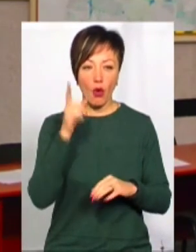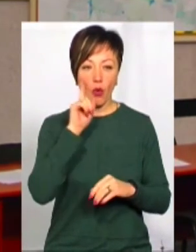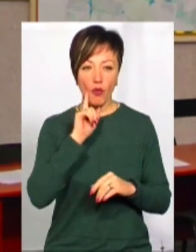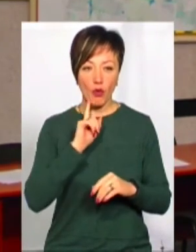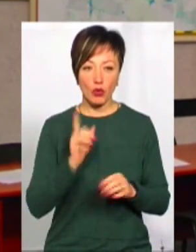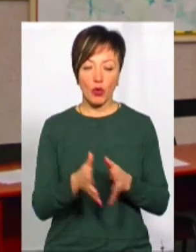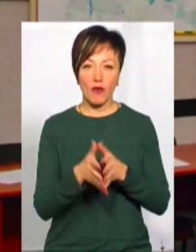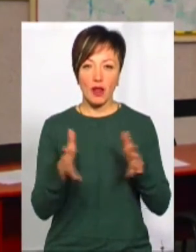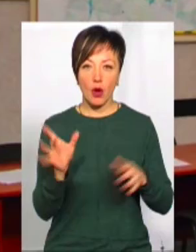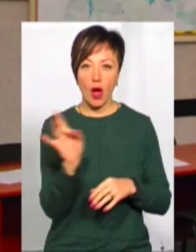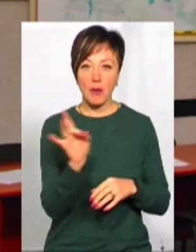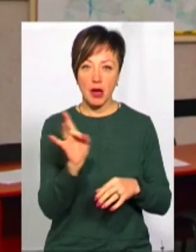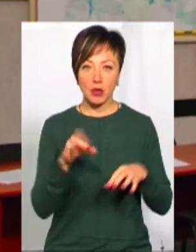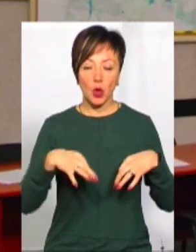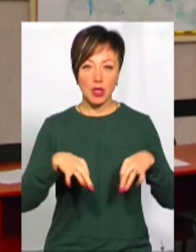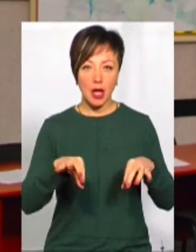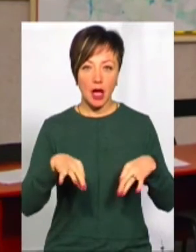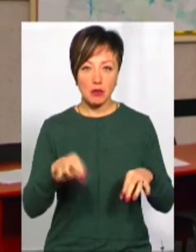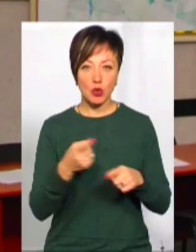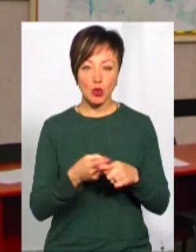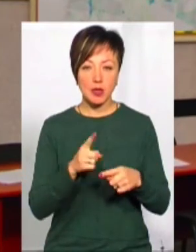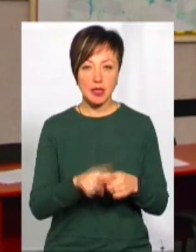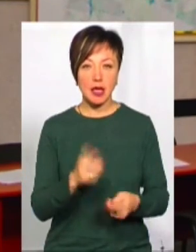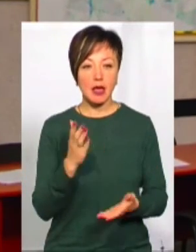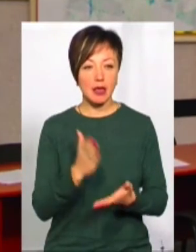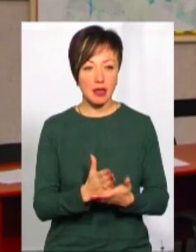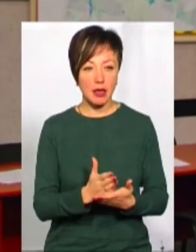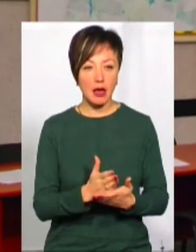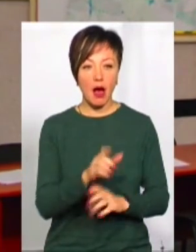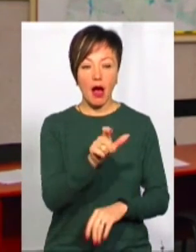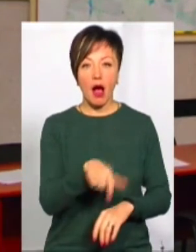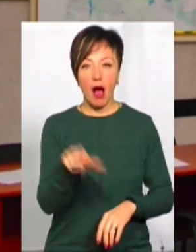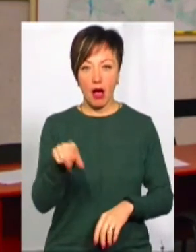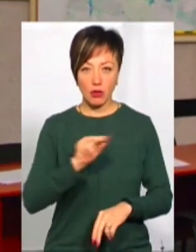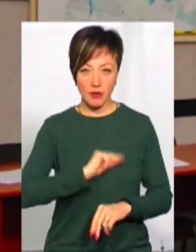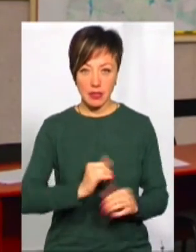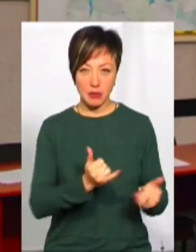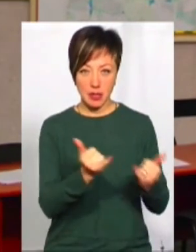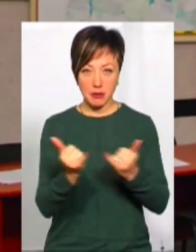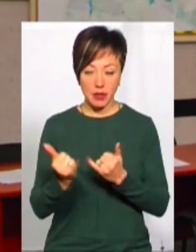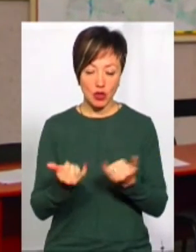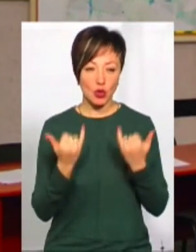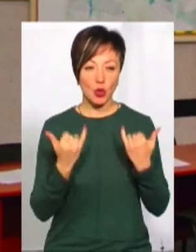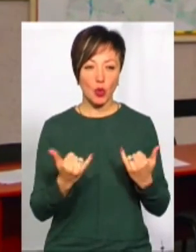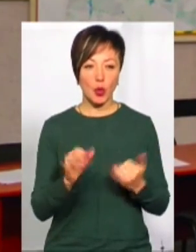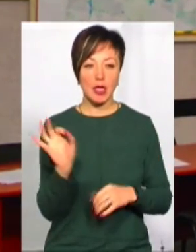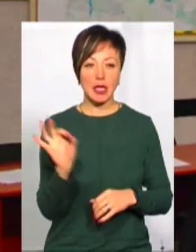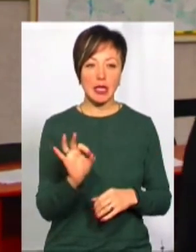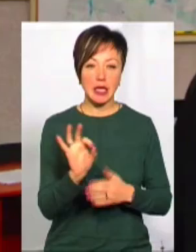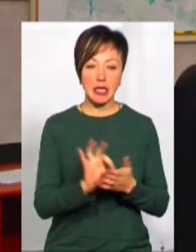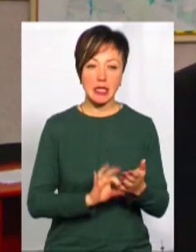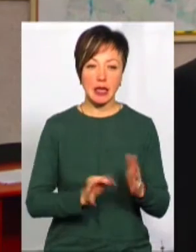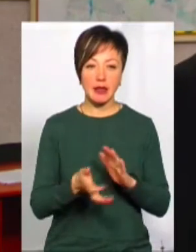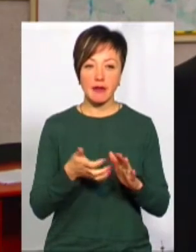великогабаритного транспорту. Це є кадрове забезпечення, бо сьогодні різкий дефіцит